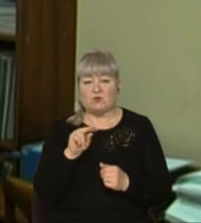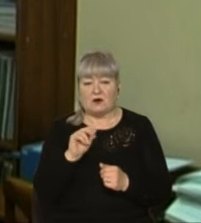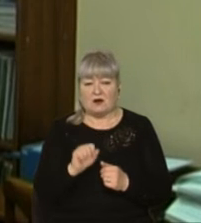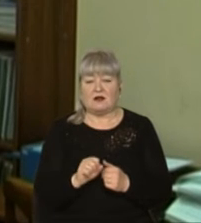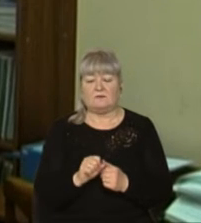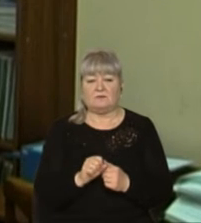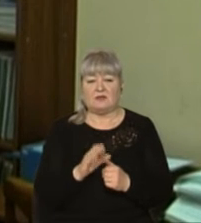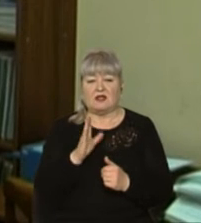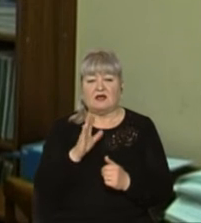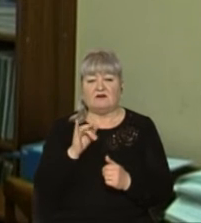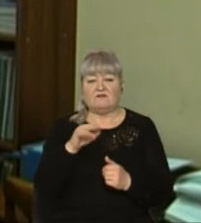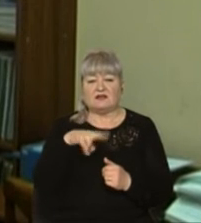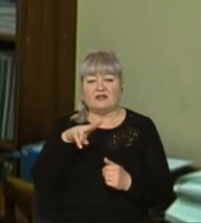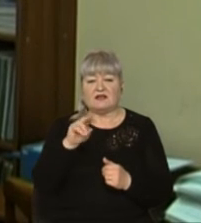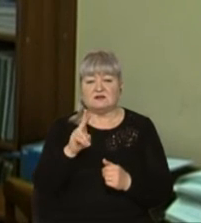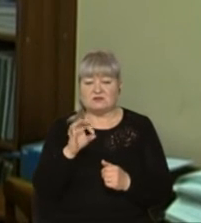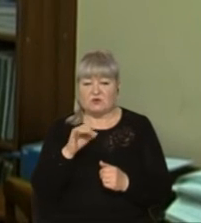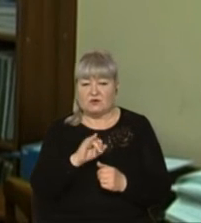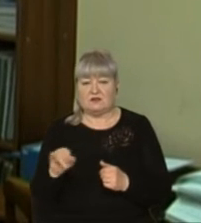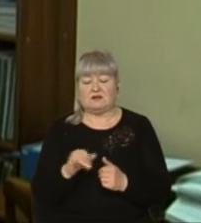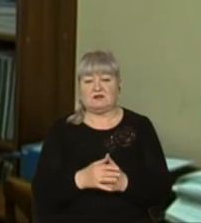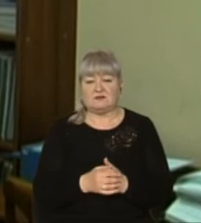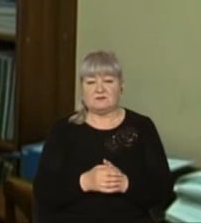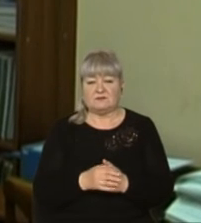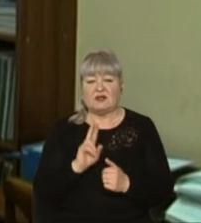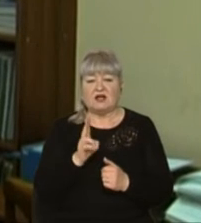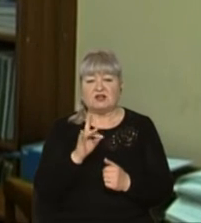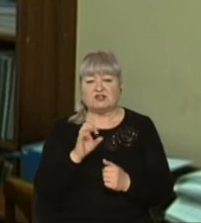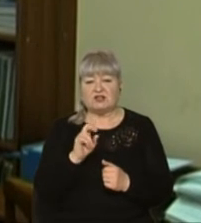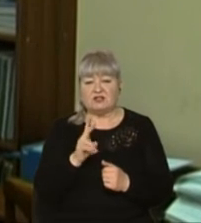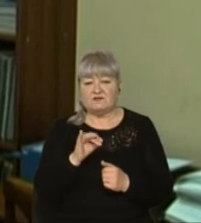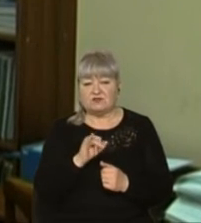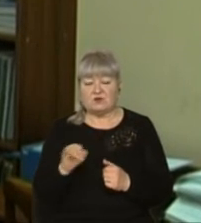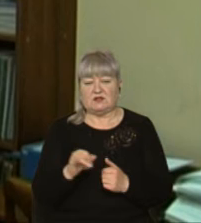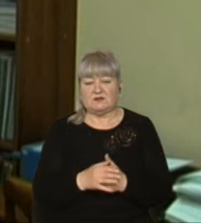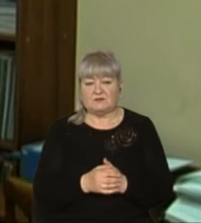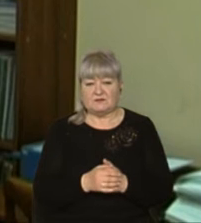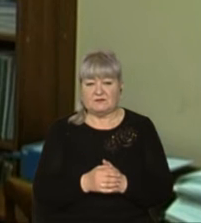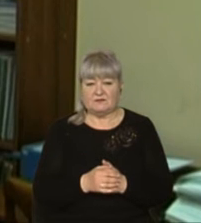Анастасії Веденської, Марічки Крижанівської, Світани Ліницької,